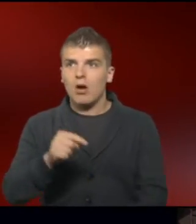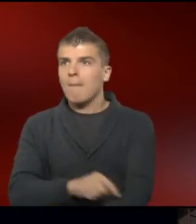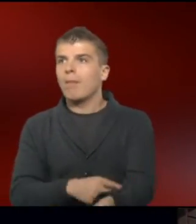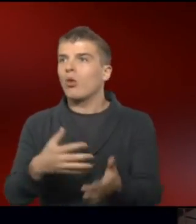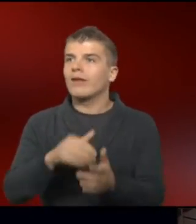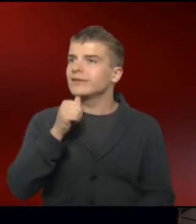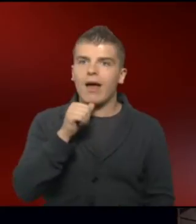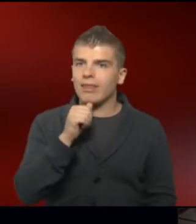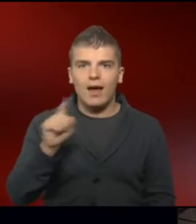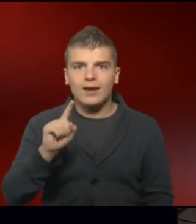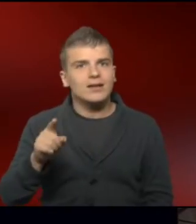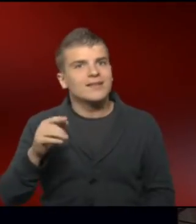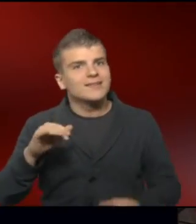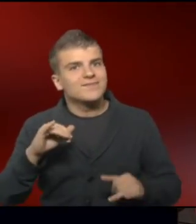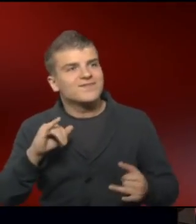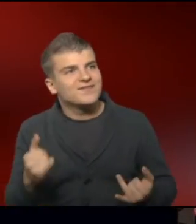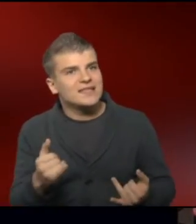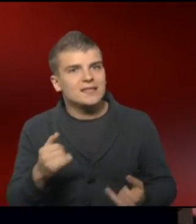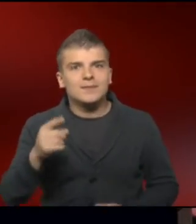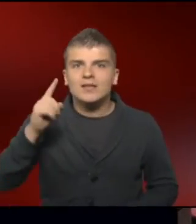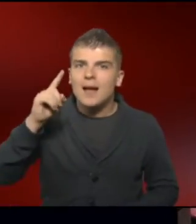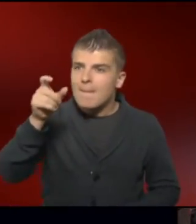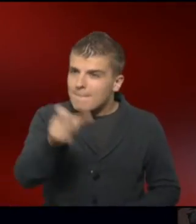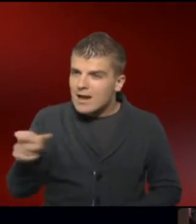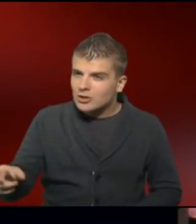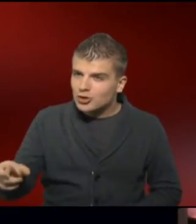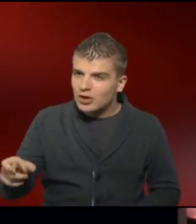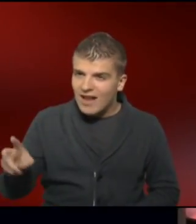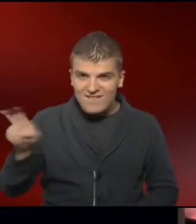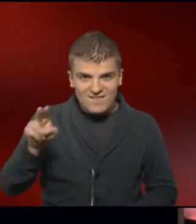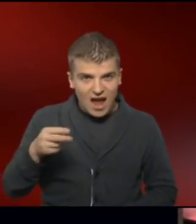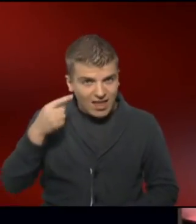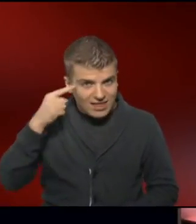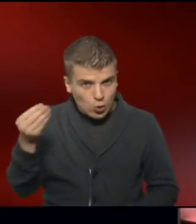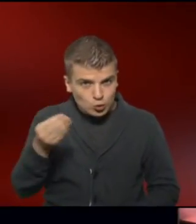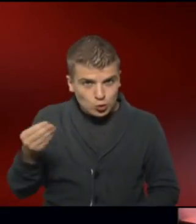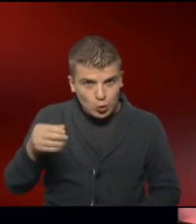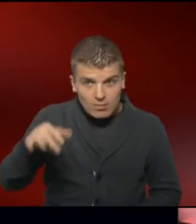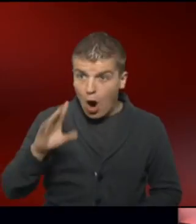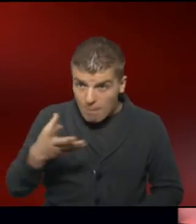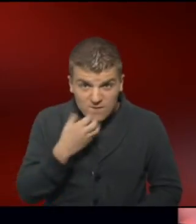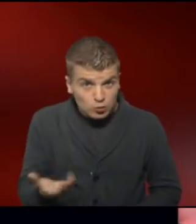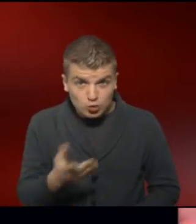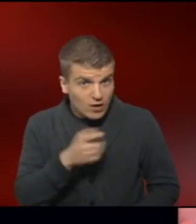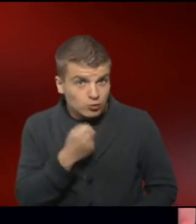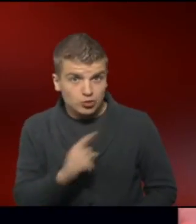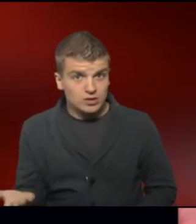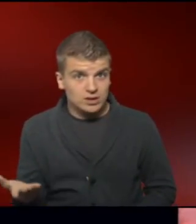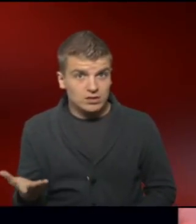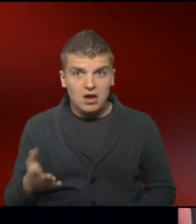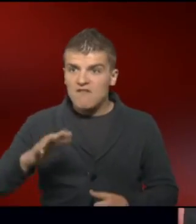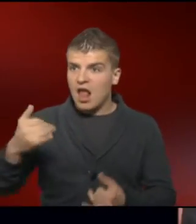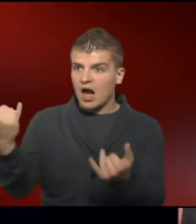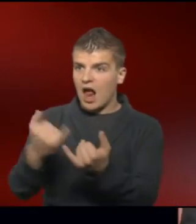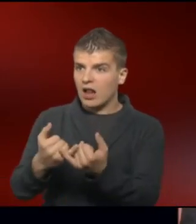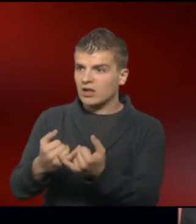nein, sondern eher, inwieweit sind Menschen mit dem Down-Syndrom in Zukunft überhaupt noch erwünscht, wird man den Eltern vielleicht